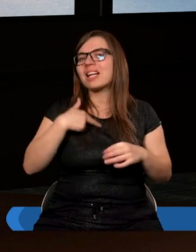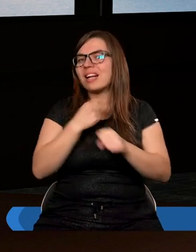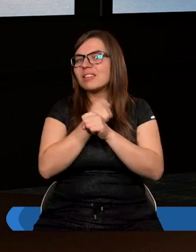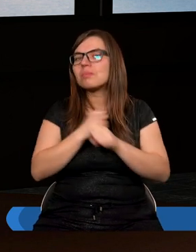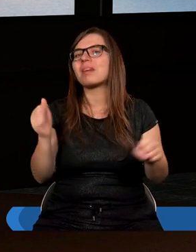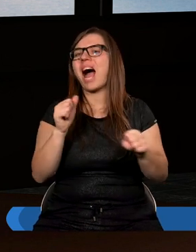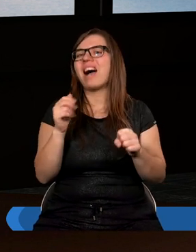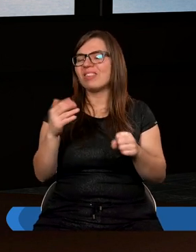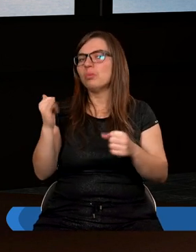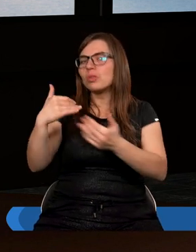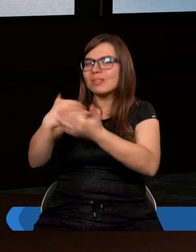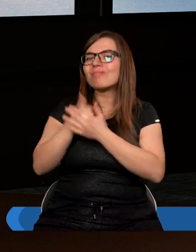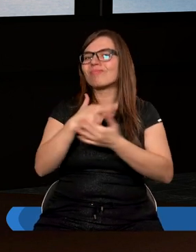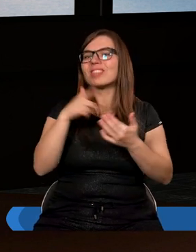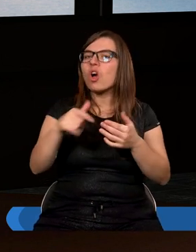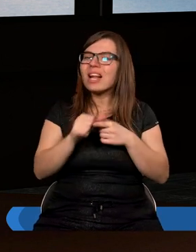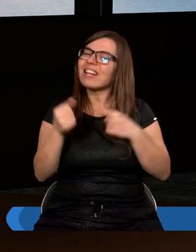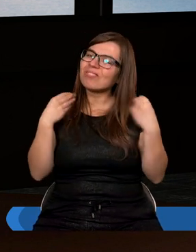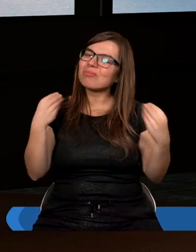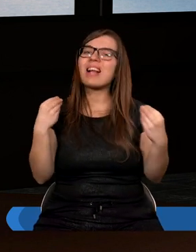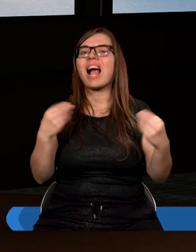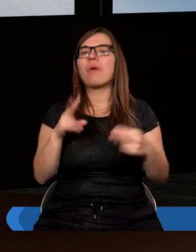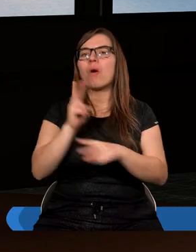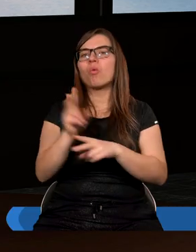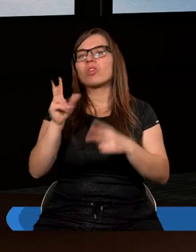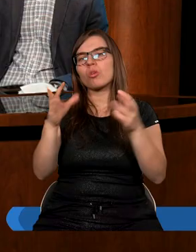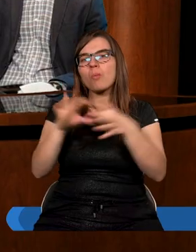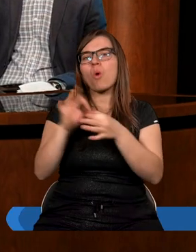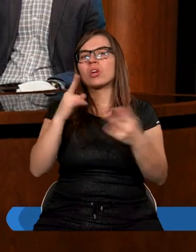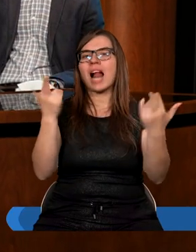taka odwaga połączona z pokorą.